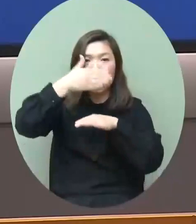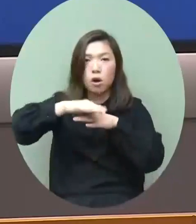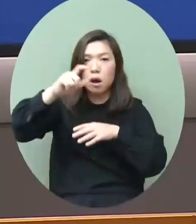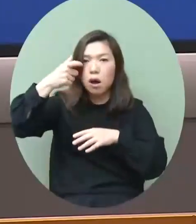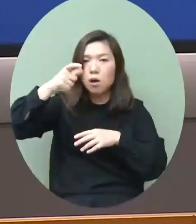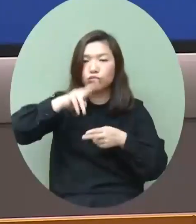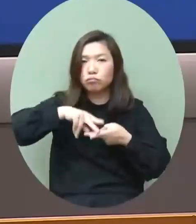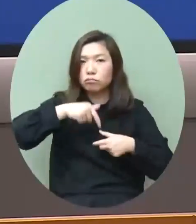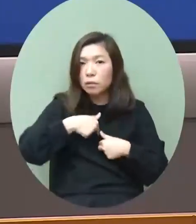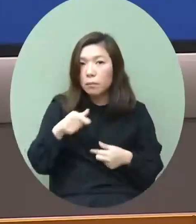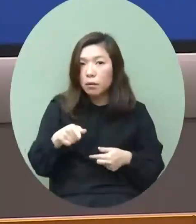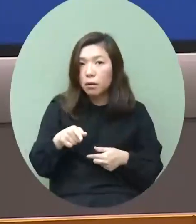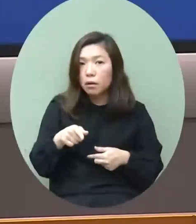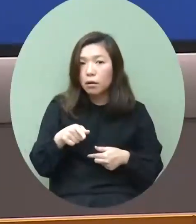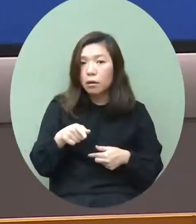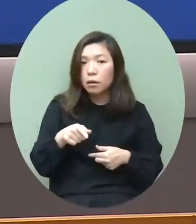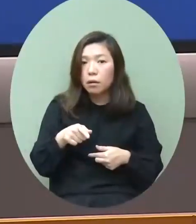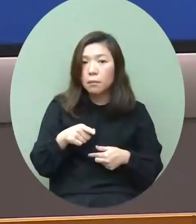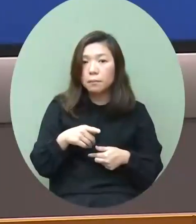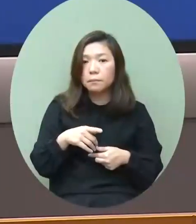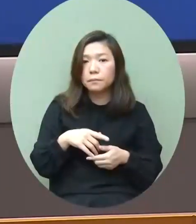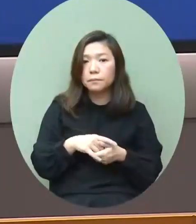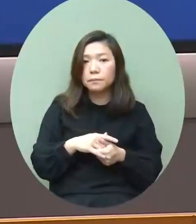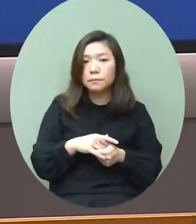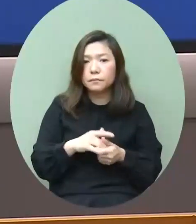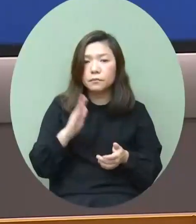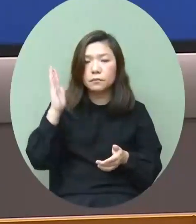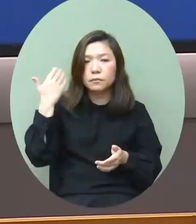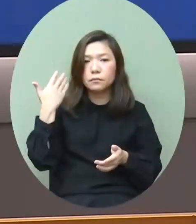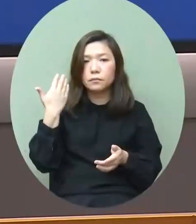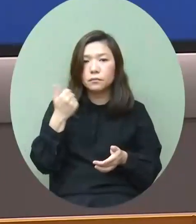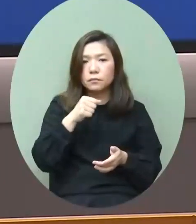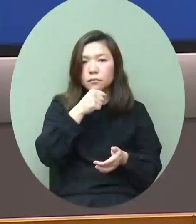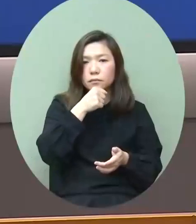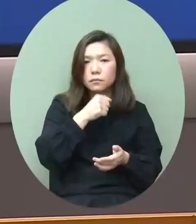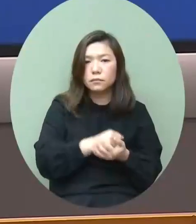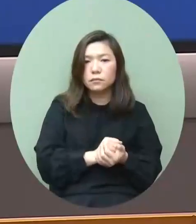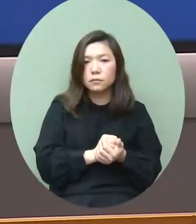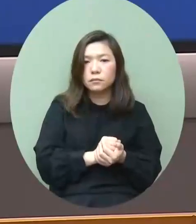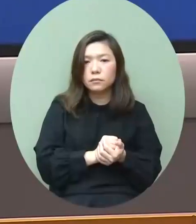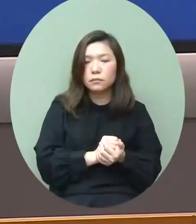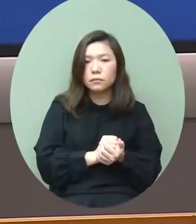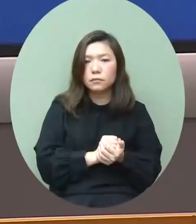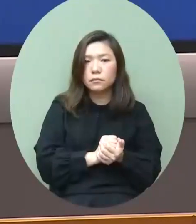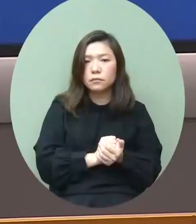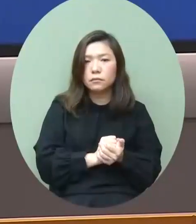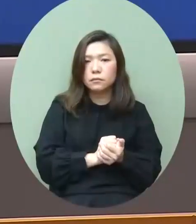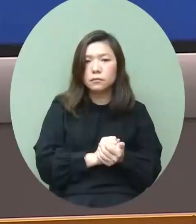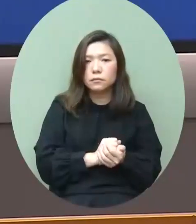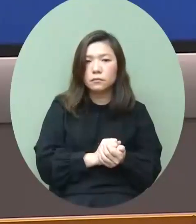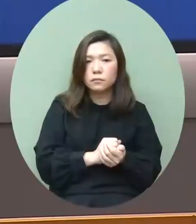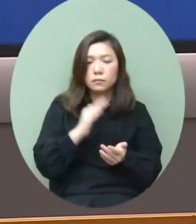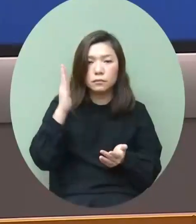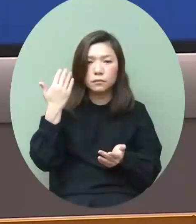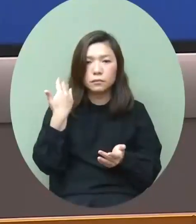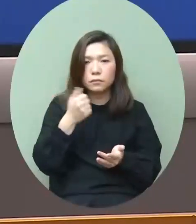心不應該是一個短暫一朝一夕的信心外資的信心應該是對香港這個城市對